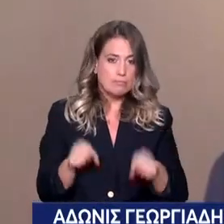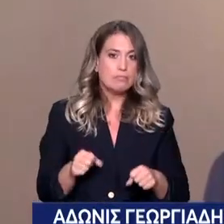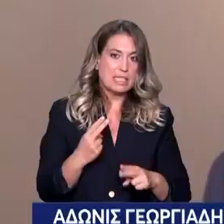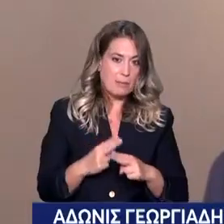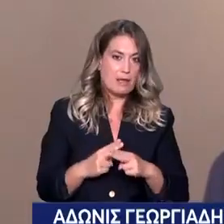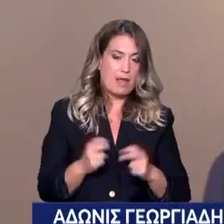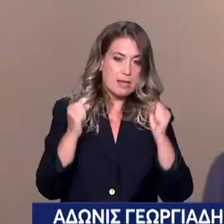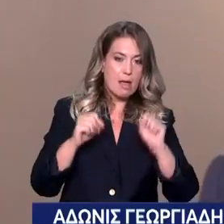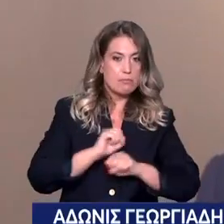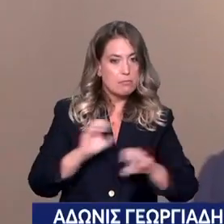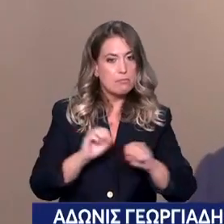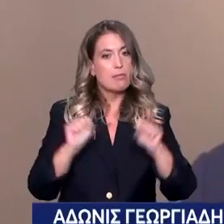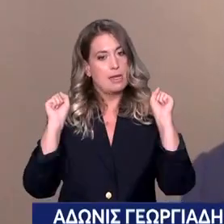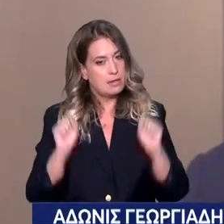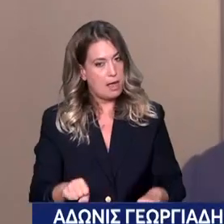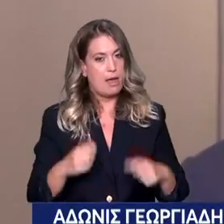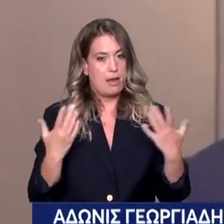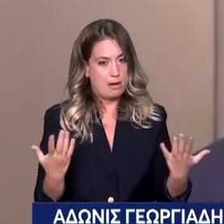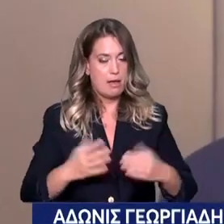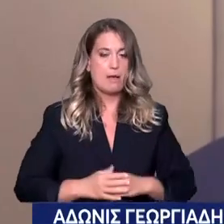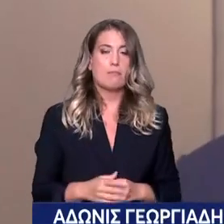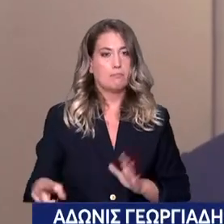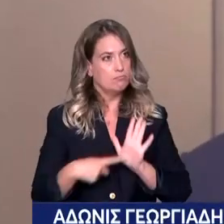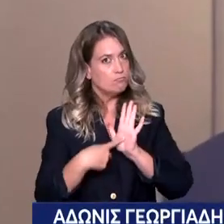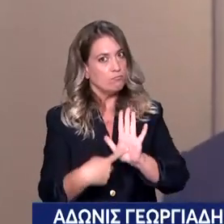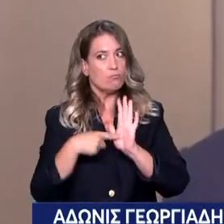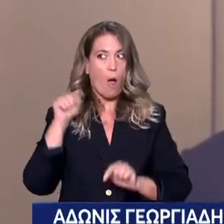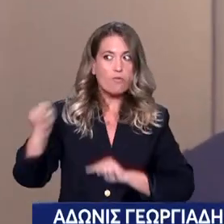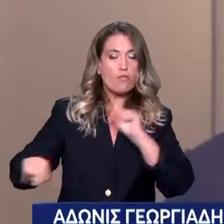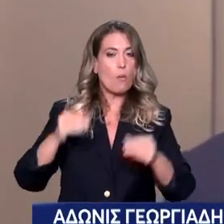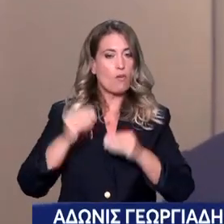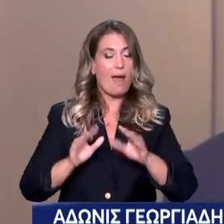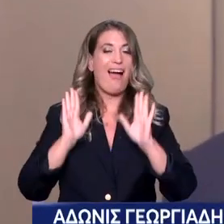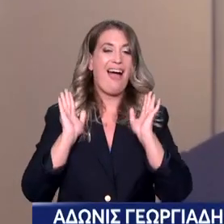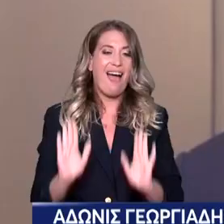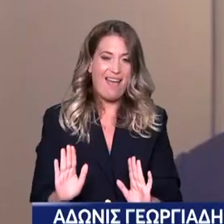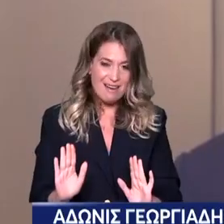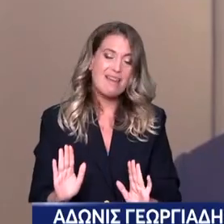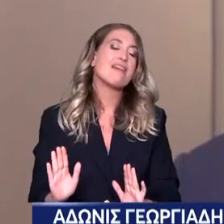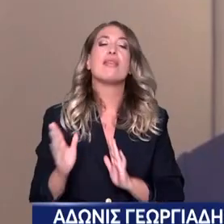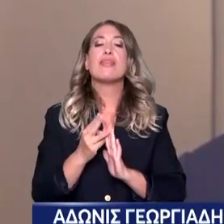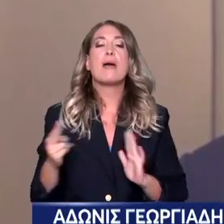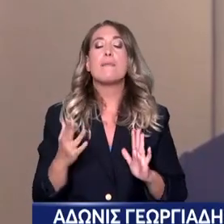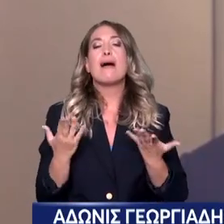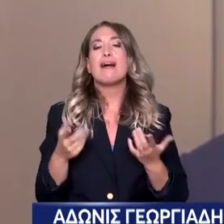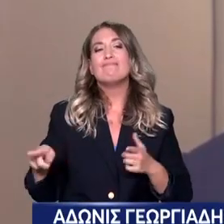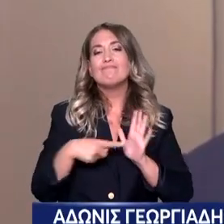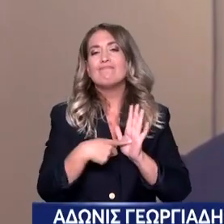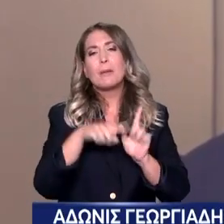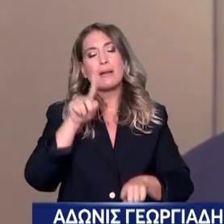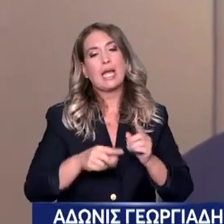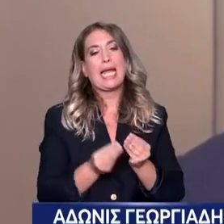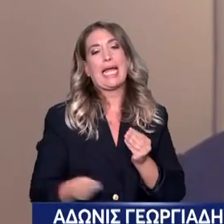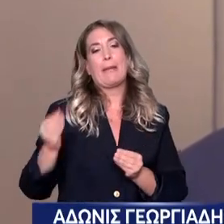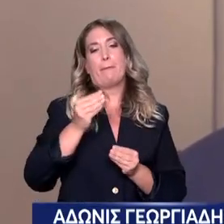Και υποχρέωση ας είναι και πόσο θα κάνει το δουλειά σε καλά κάνει και τα προβάλλεται. Αυτό που θεωρώ άδειο για το Εθνικό Συμμα Υγείας όμως είναι οι υπερβολές. Άμαστε στο χάλι